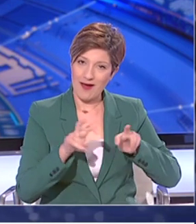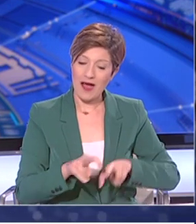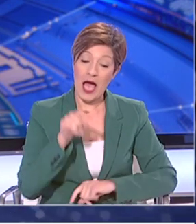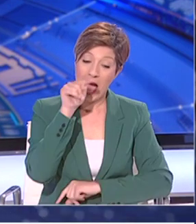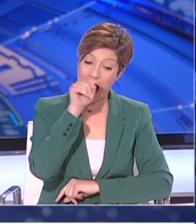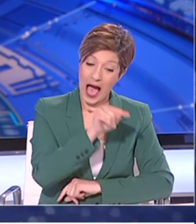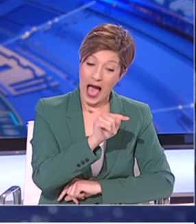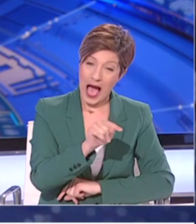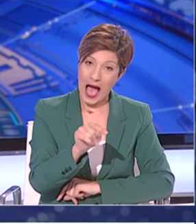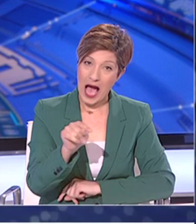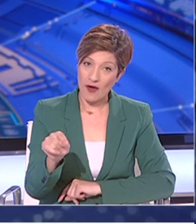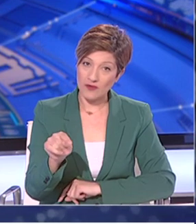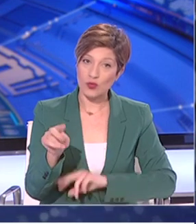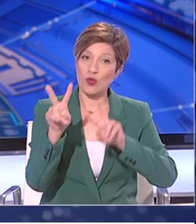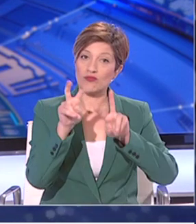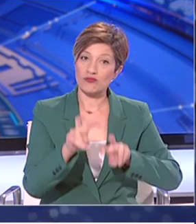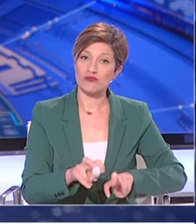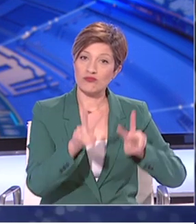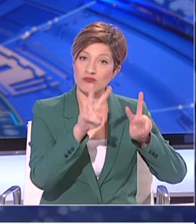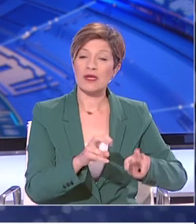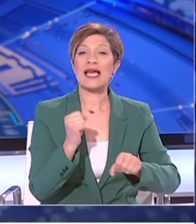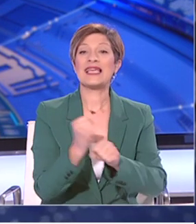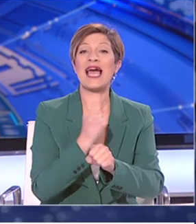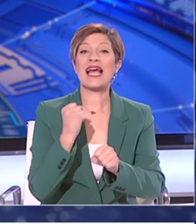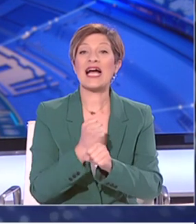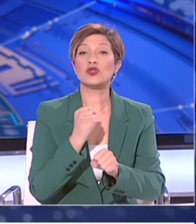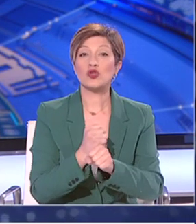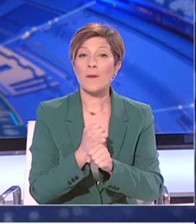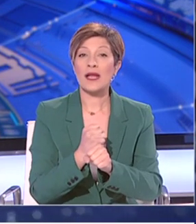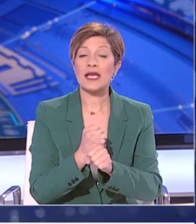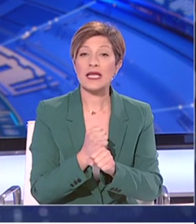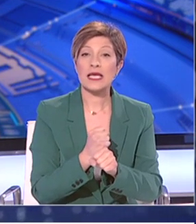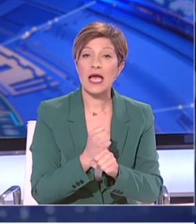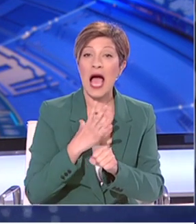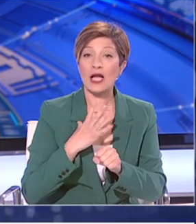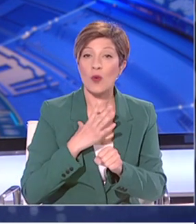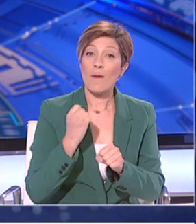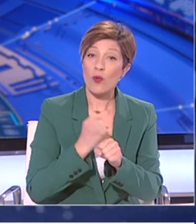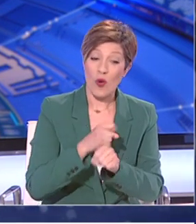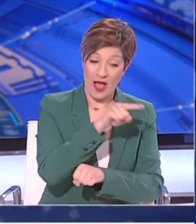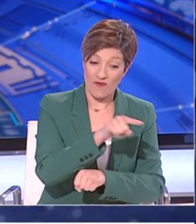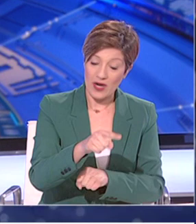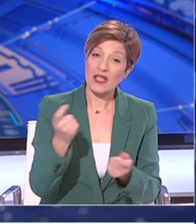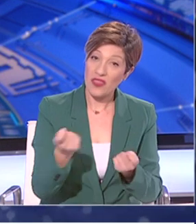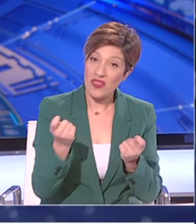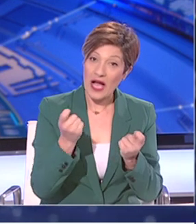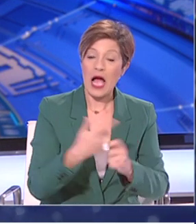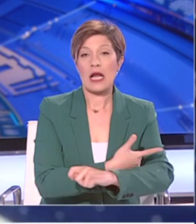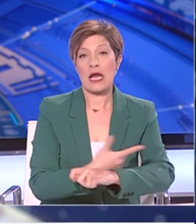θα εξεταστούν σχεδόν όλοι οι εργαζόμενοι αυτή τη στιγμή που δουλεύουν σε αυτά τα μέρη και θα πάρουμε μια